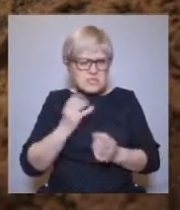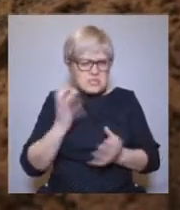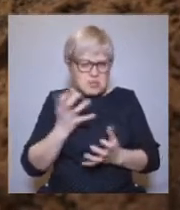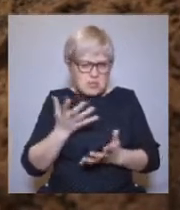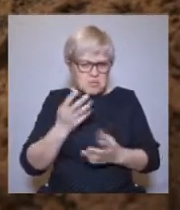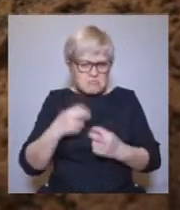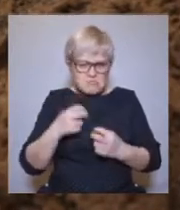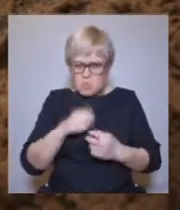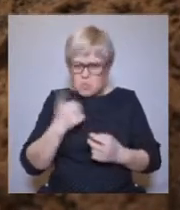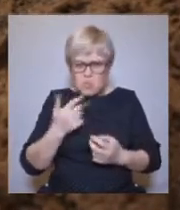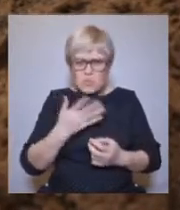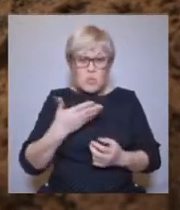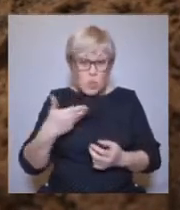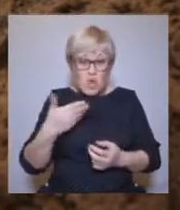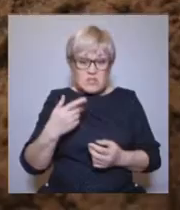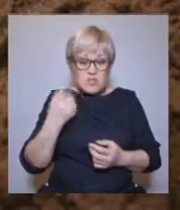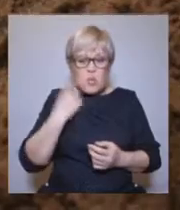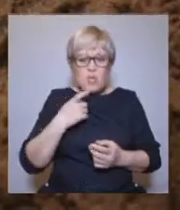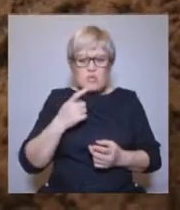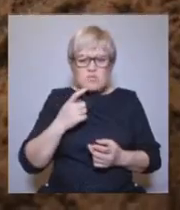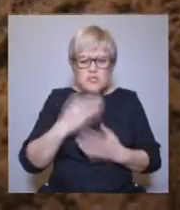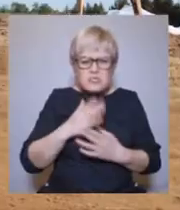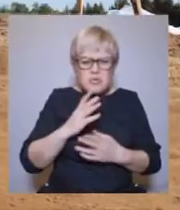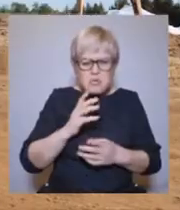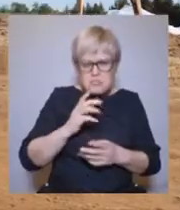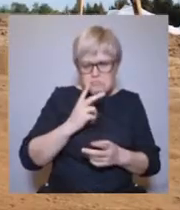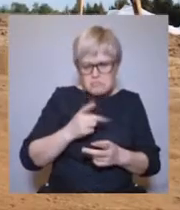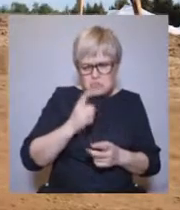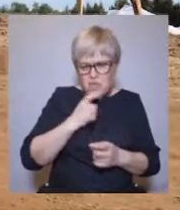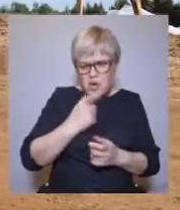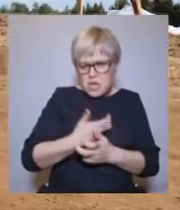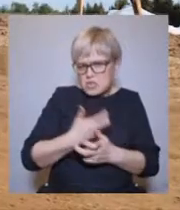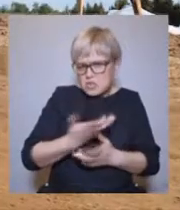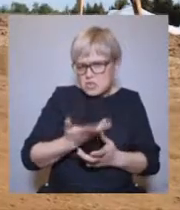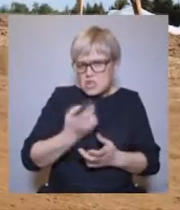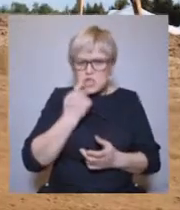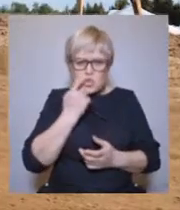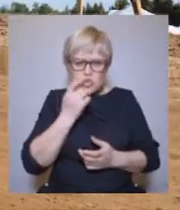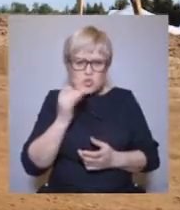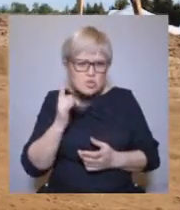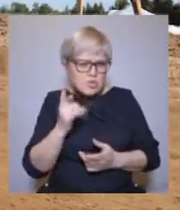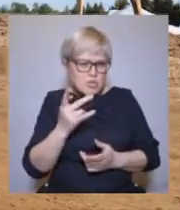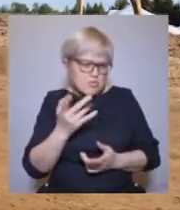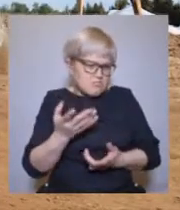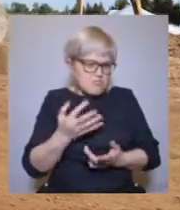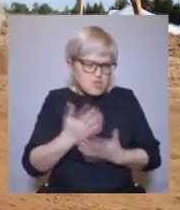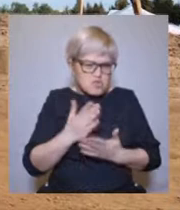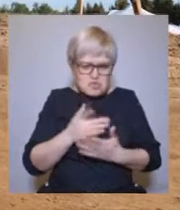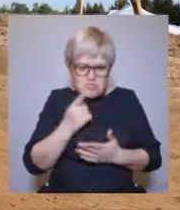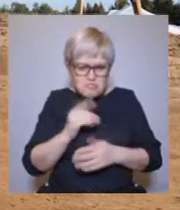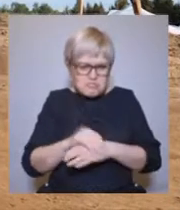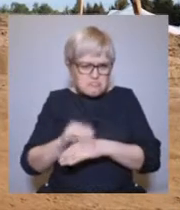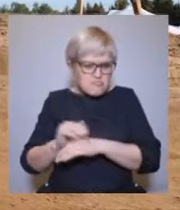того, что здесь достаточно агрессивная среда в почве, и кости просто не сохраняются.